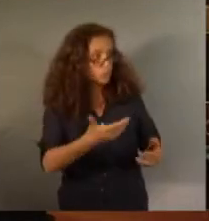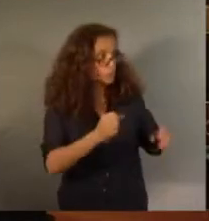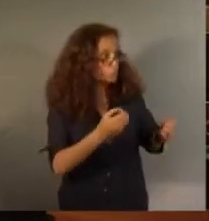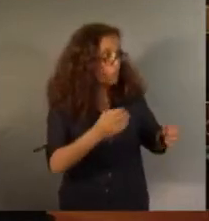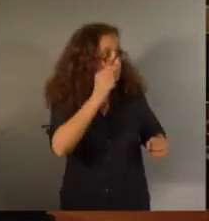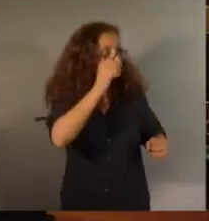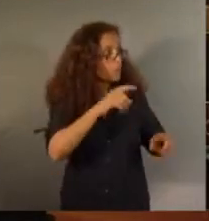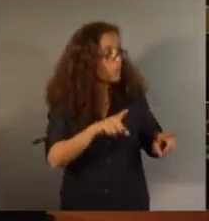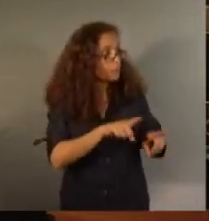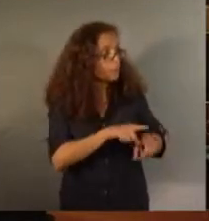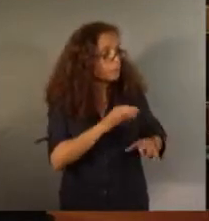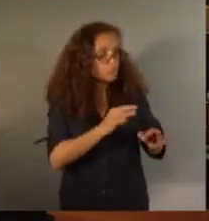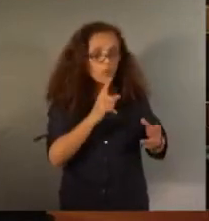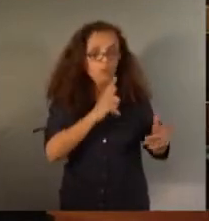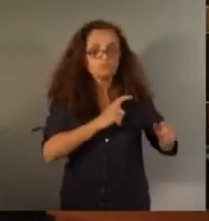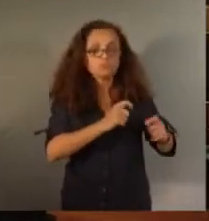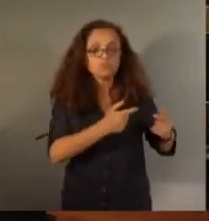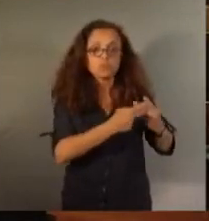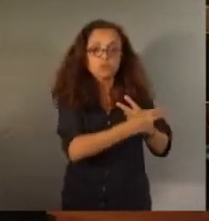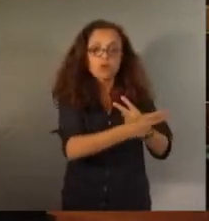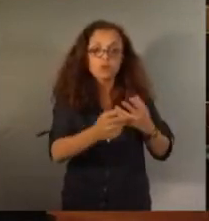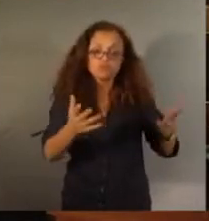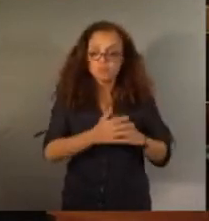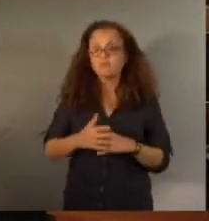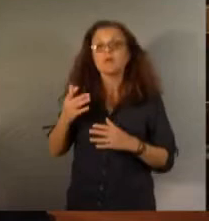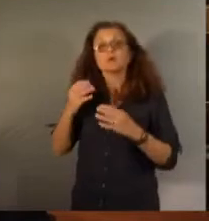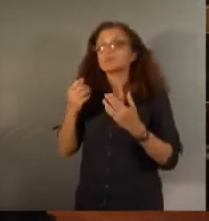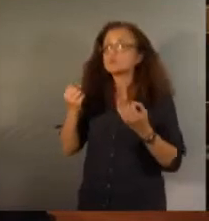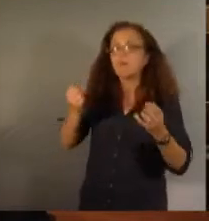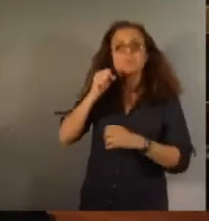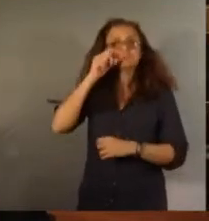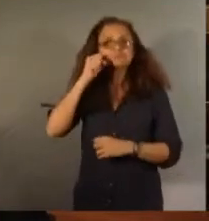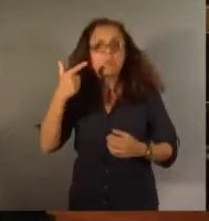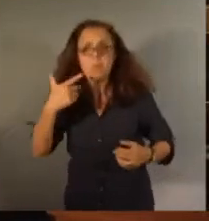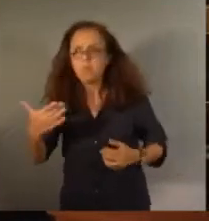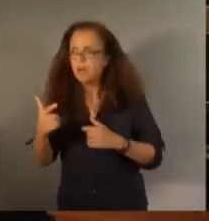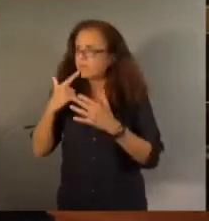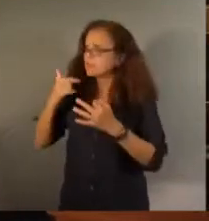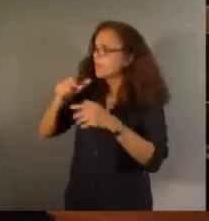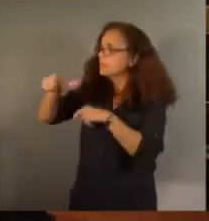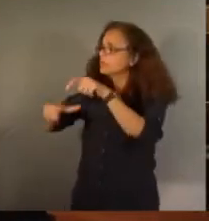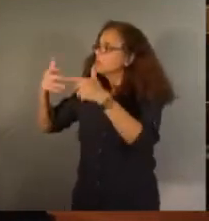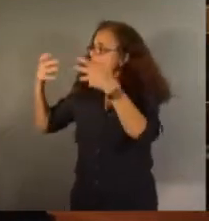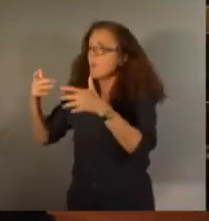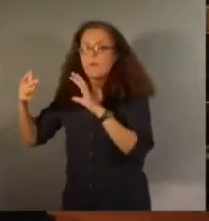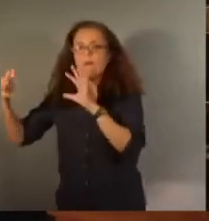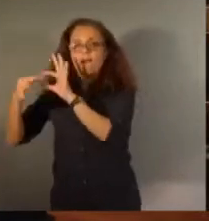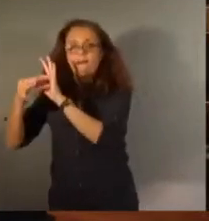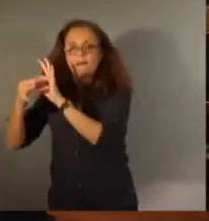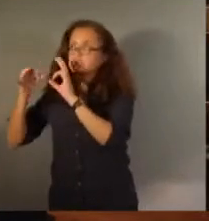quand vous parlez avec votre voisin. J'entends souvent dire que les gens veulent une alliance progressiste de Tsipras à Macron.